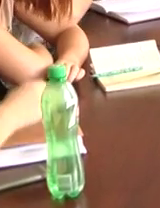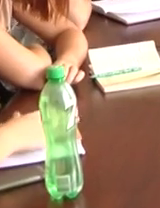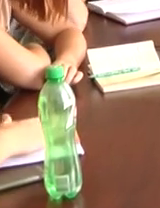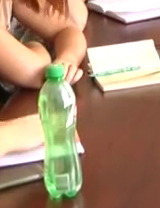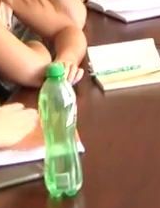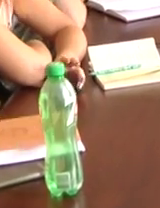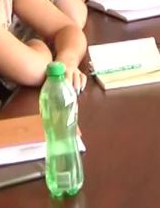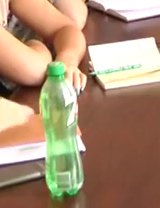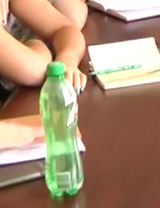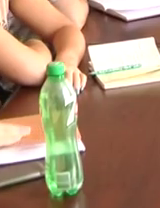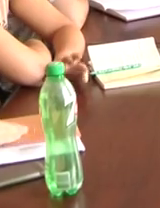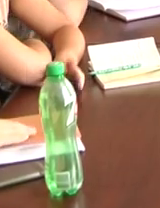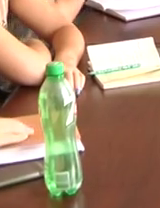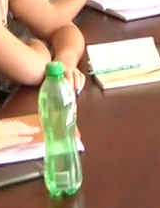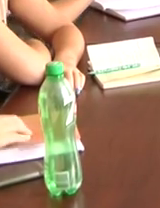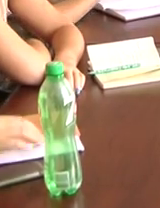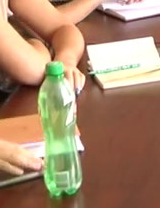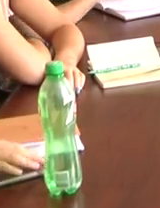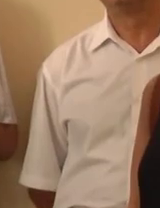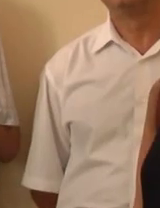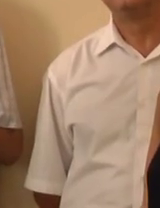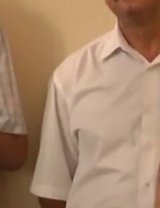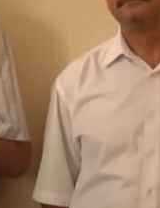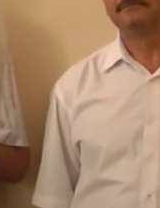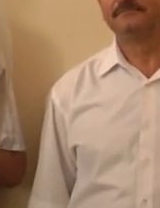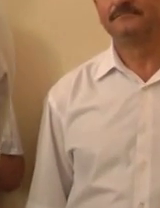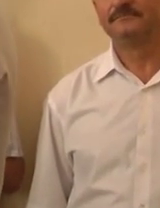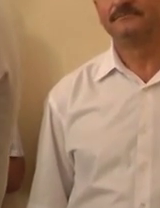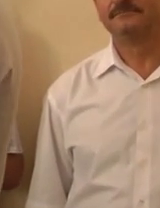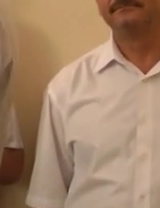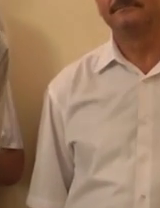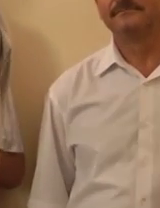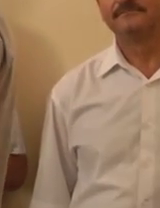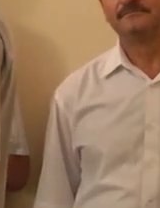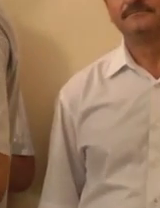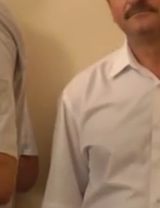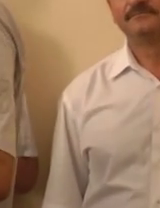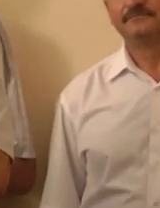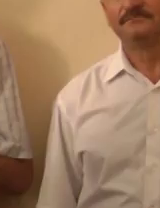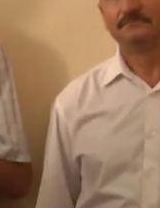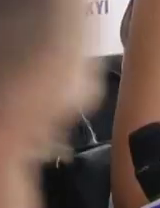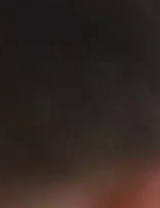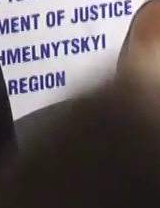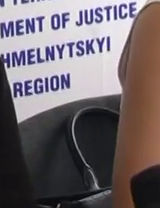немає осіб, котрі підпадали під закон про очищення влади Відповідно до посад дозначених законів,